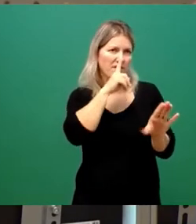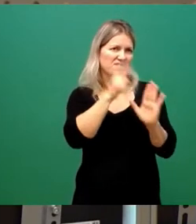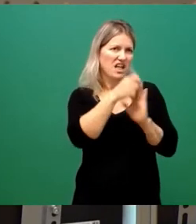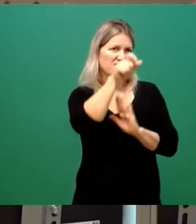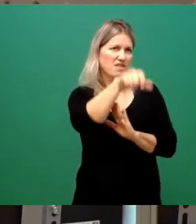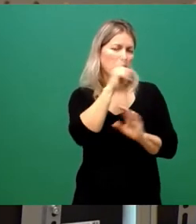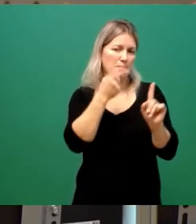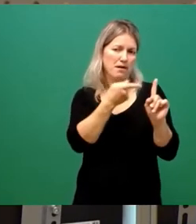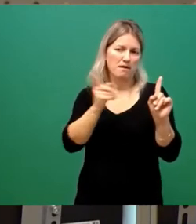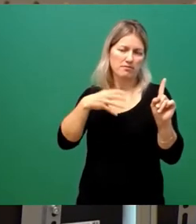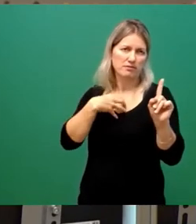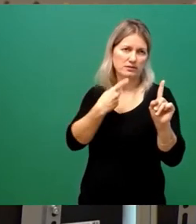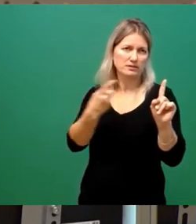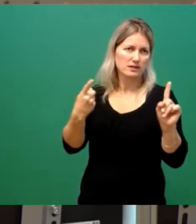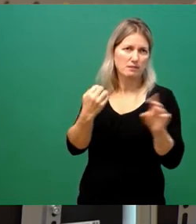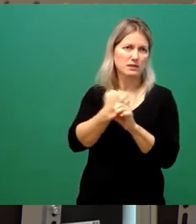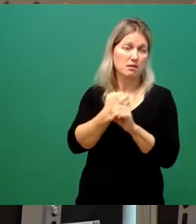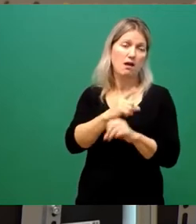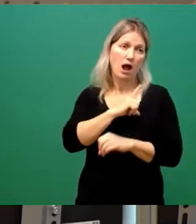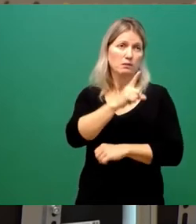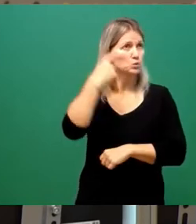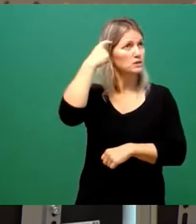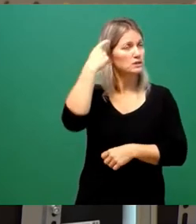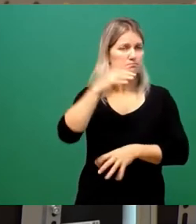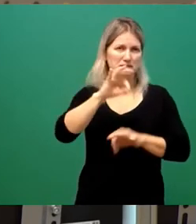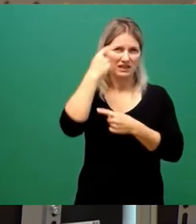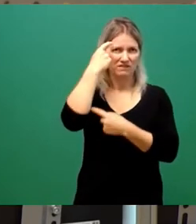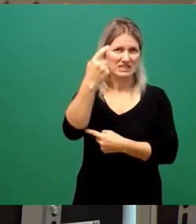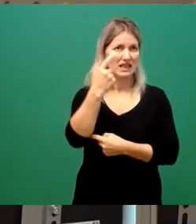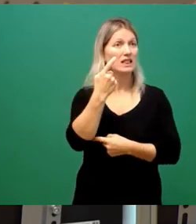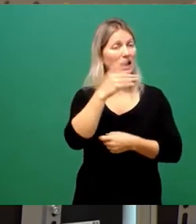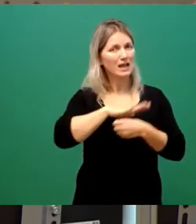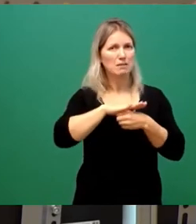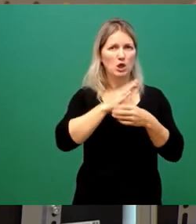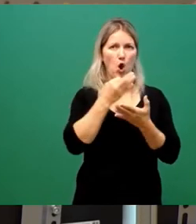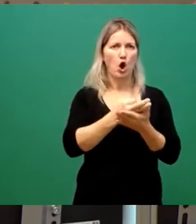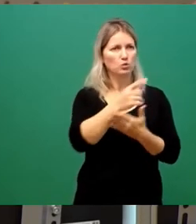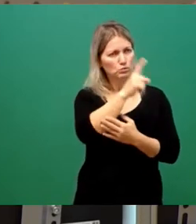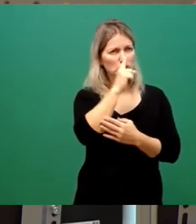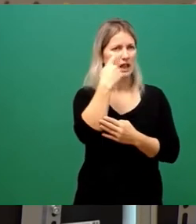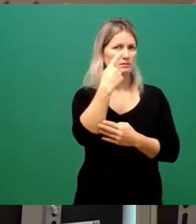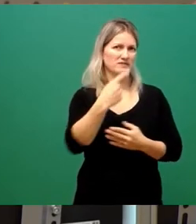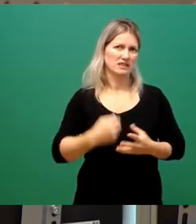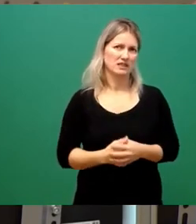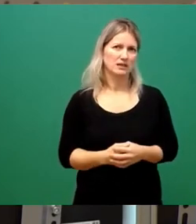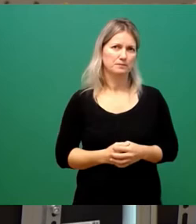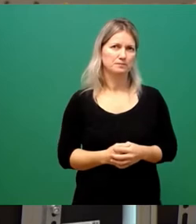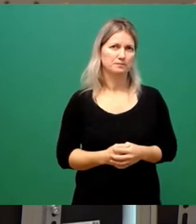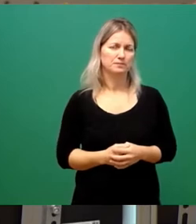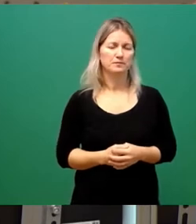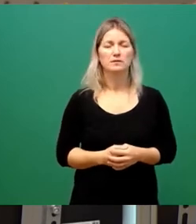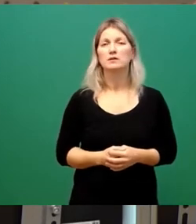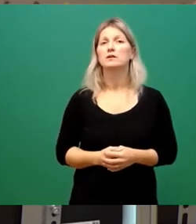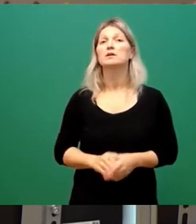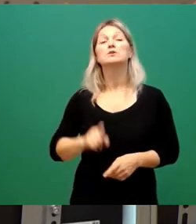besser wissen, Sie müssten eigentlich die Gemeindeordnung kennen. Herr Oberbürgermeister, ich sage Ihnen auch noch mal eines, ich habe ein gewisses Verständnis dafür, dass Sie